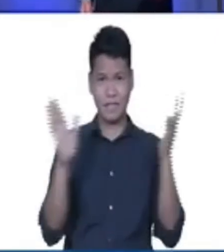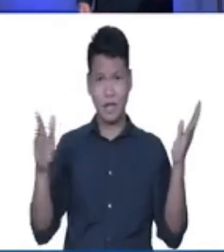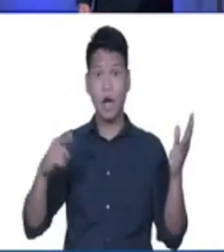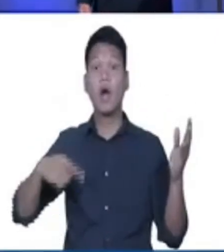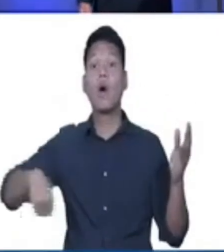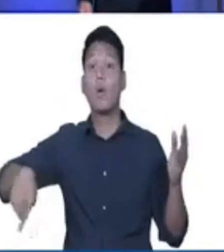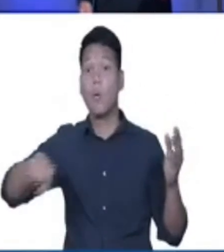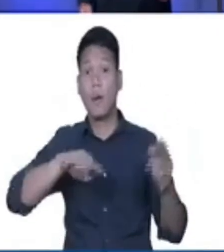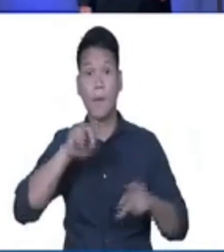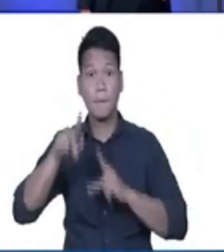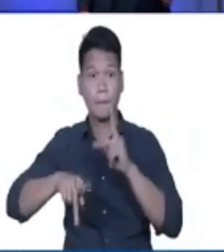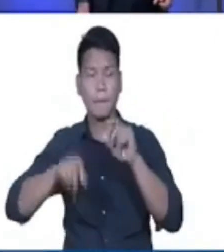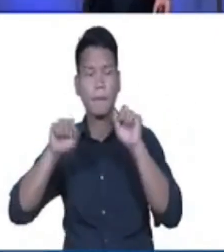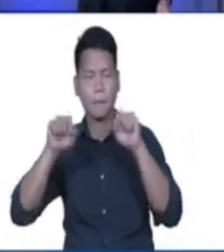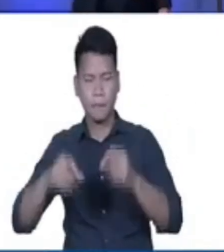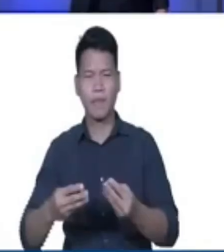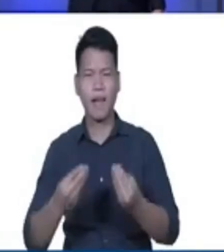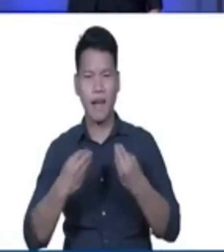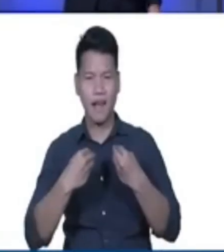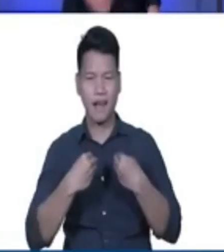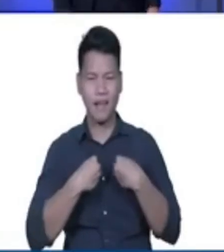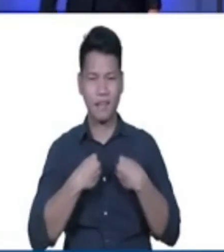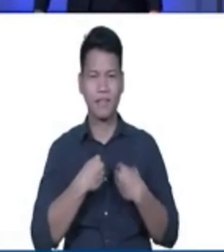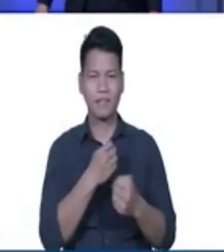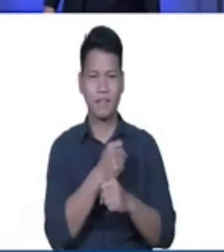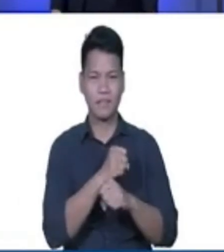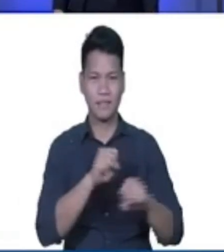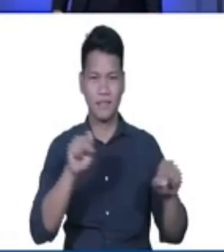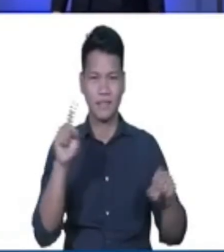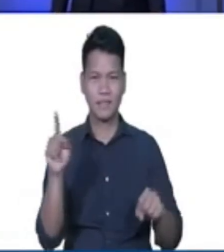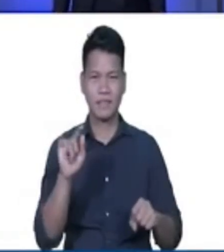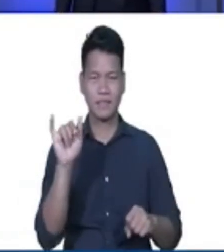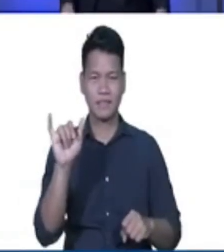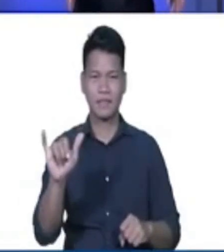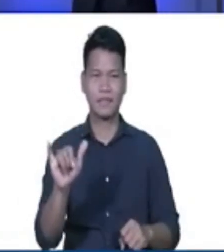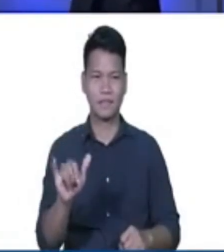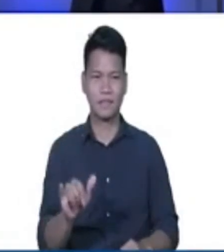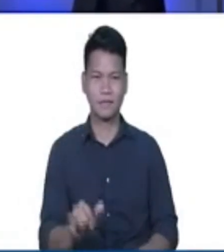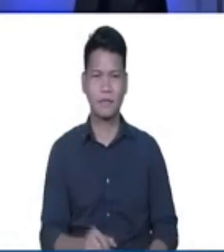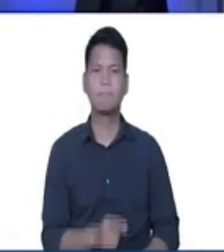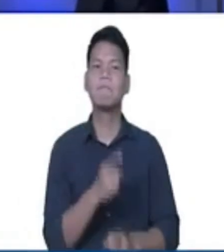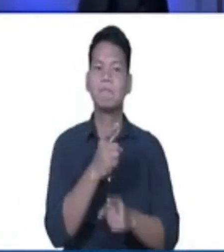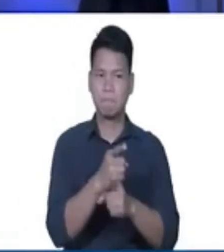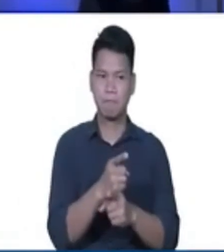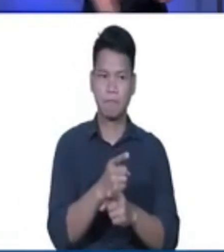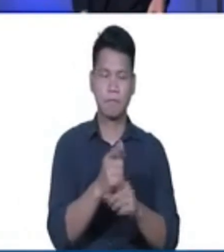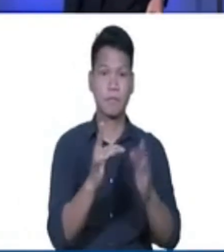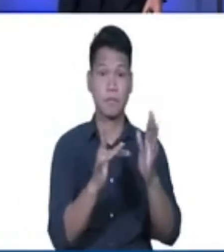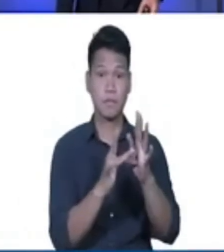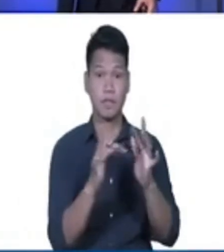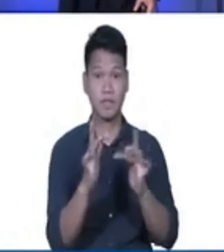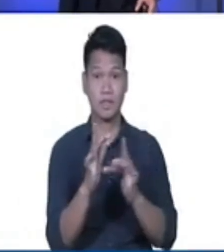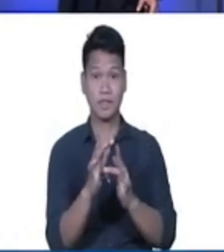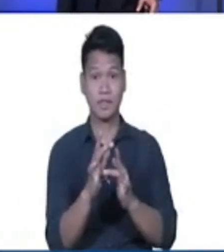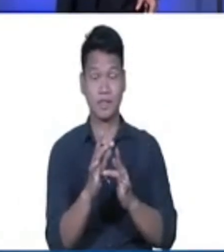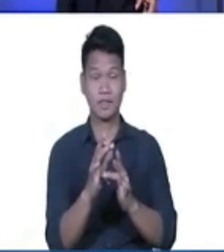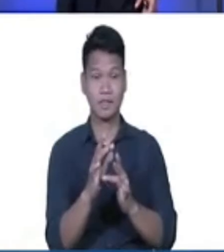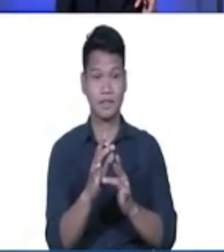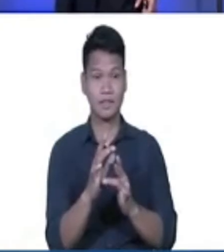and it is Christ who paid that sin Ang tao ay dapat mamatay